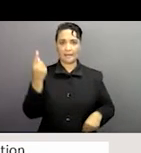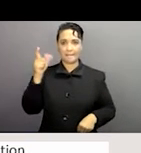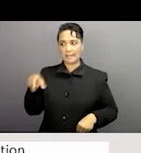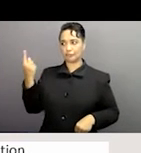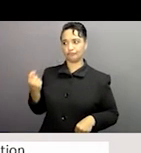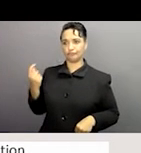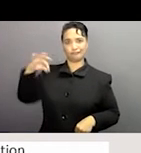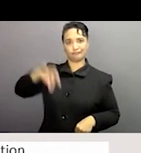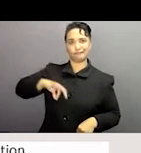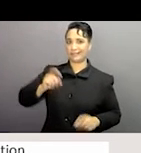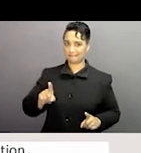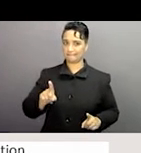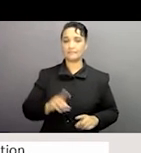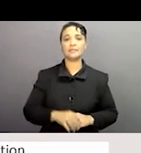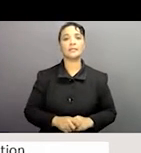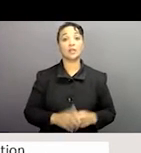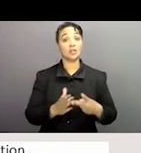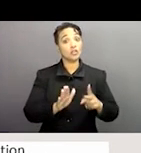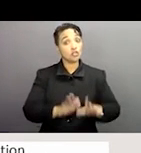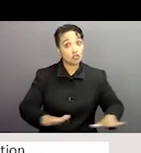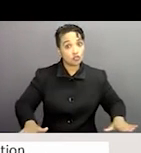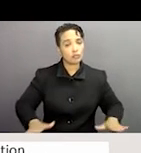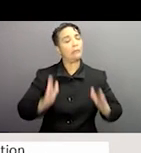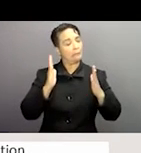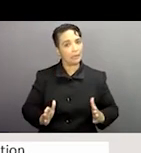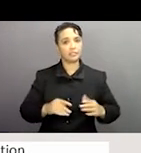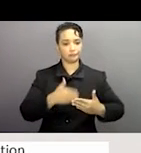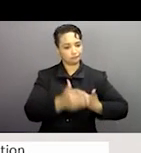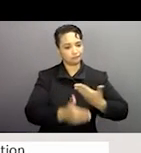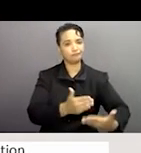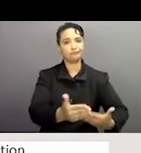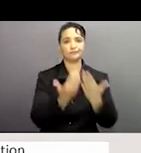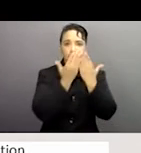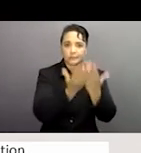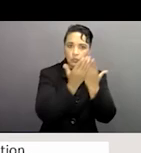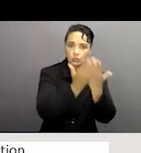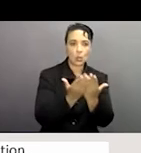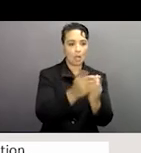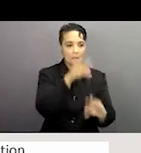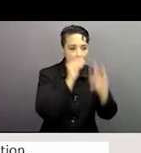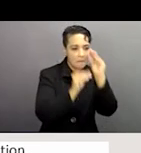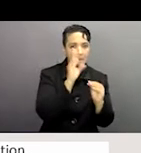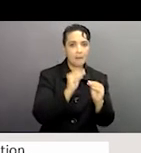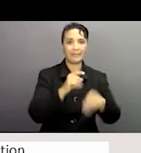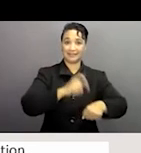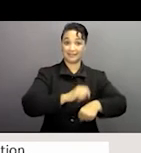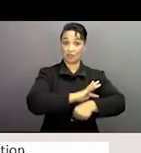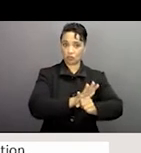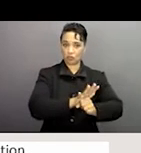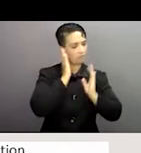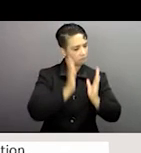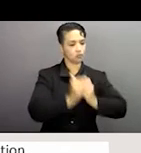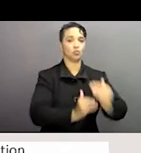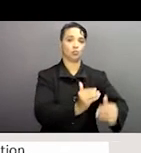de ces enfants dans ce cadre-là les enfants doivent être capables de continuer leur scolarisation lors de cette période